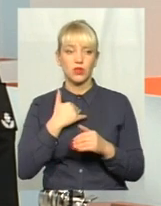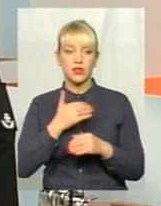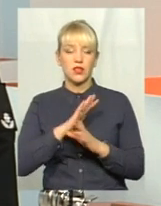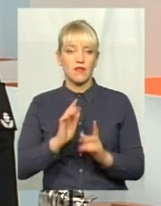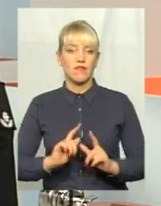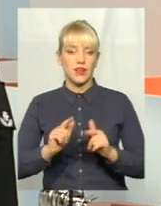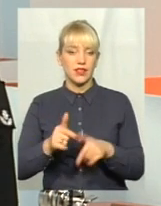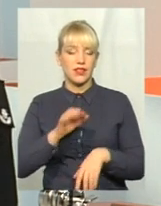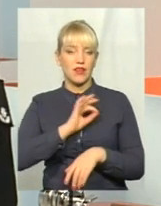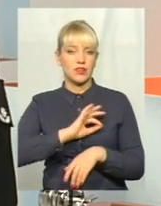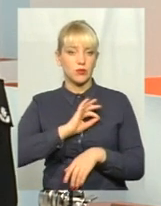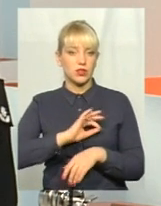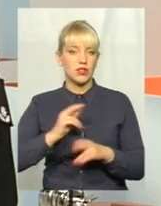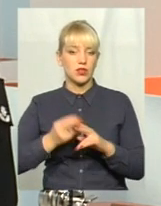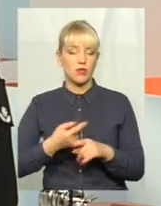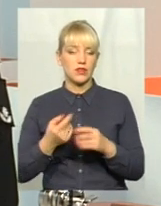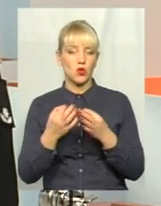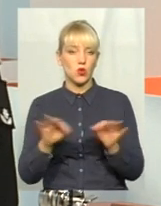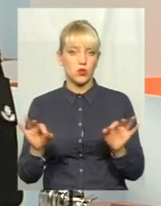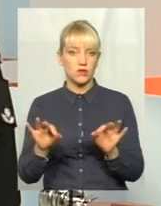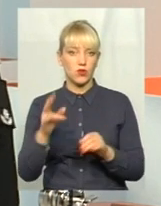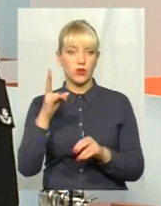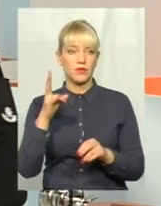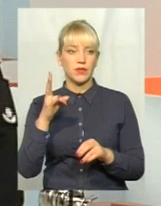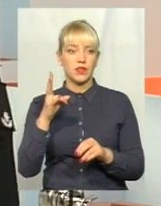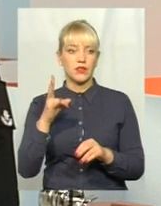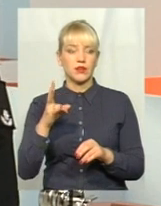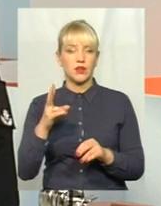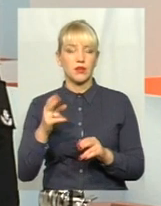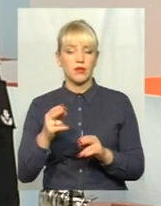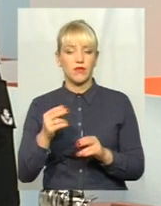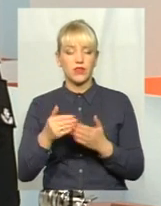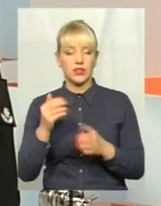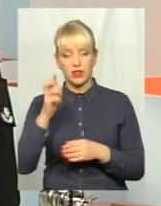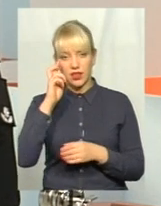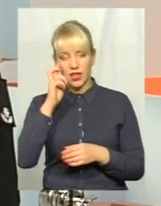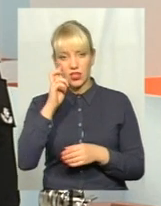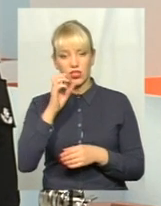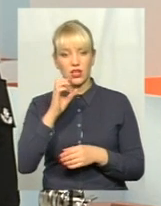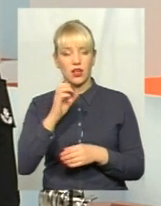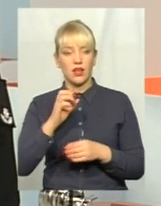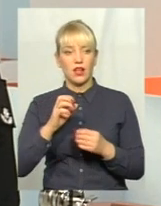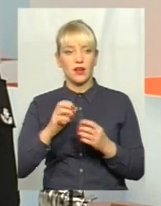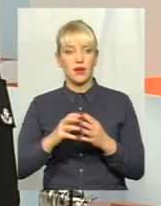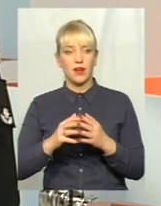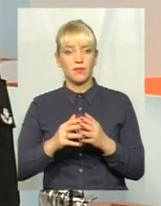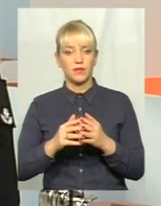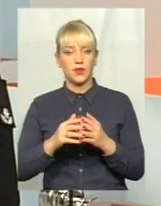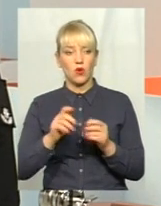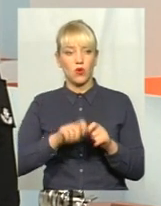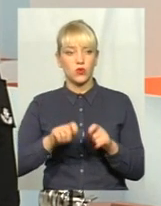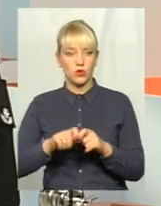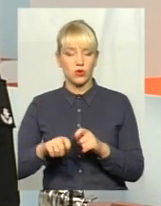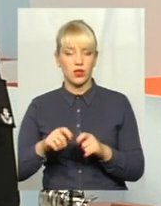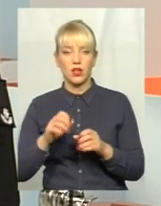експлуатацією, без того, без дозволу на ввід експлуатації, від Держарбудінспекції. Тобто всі